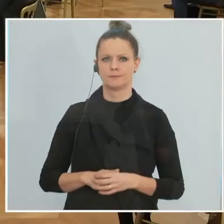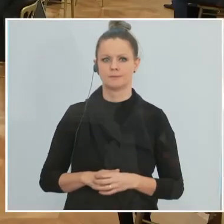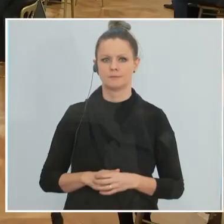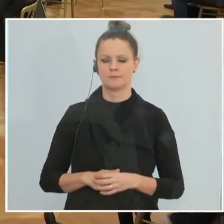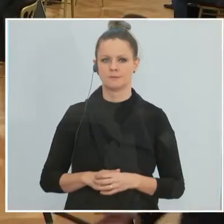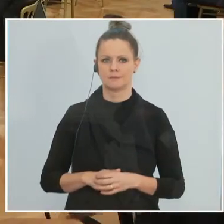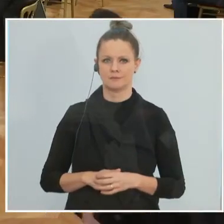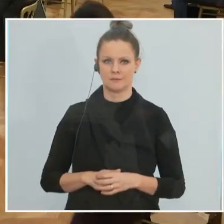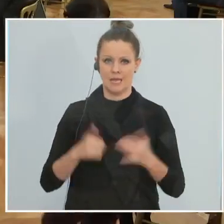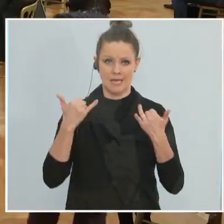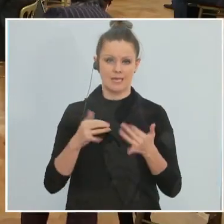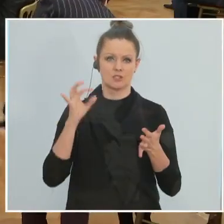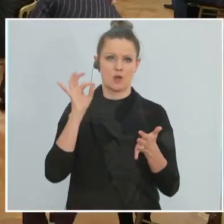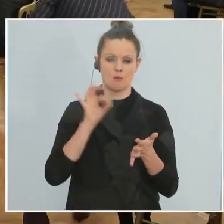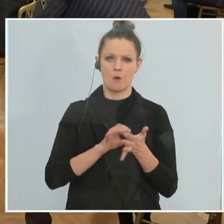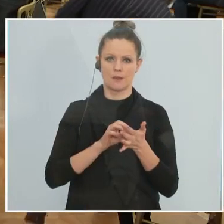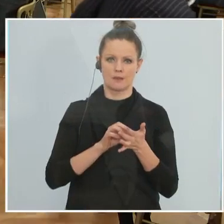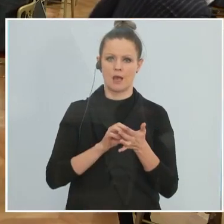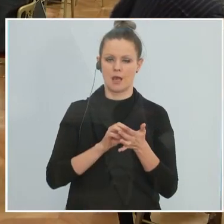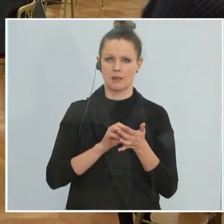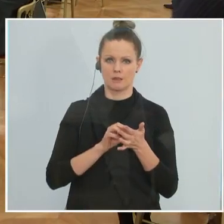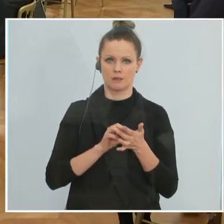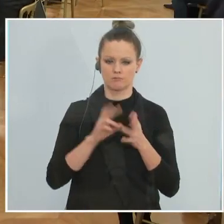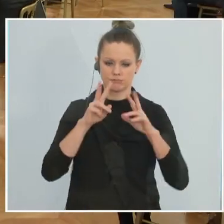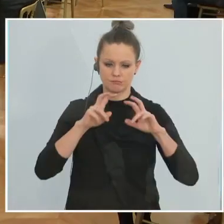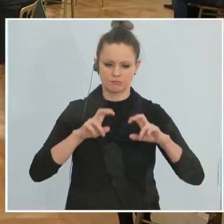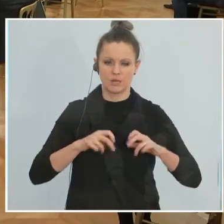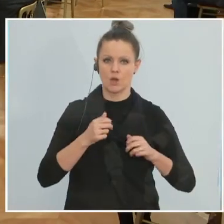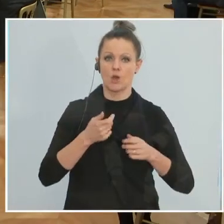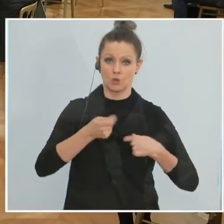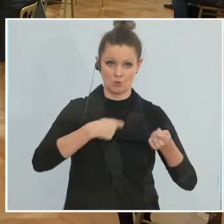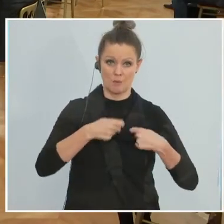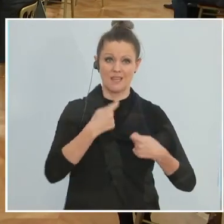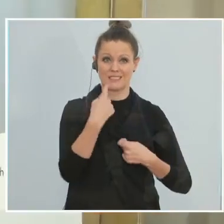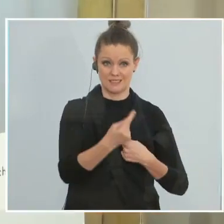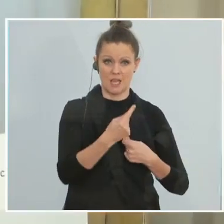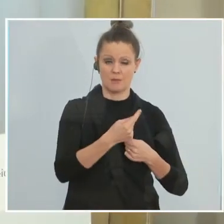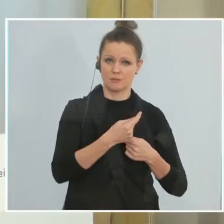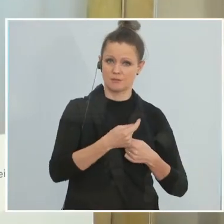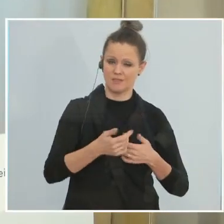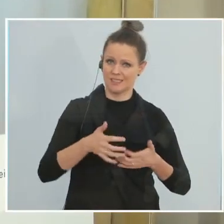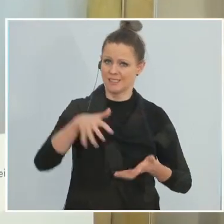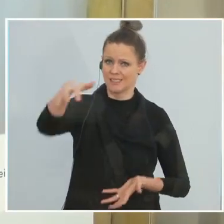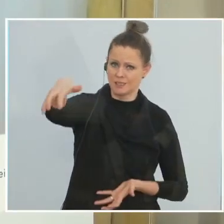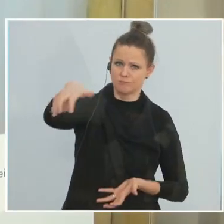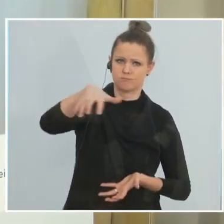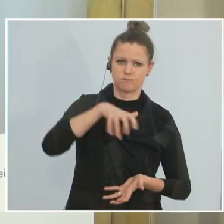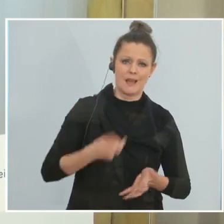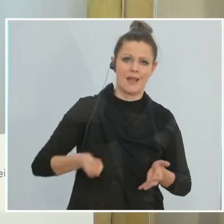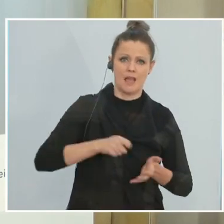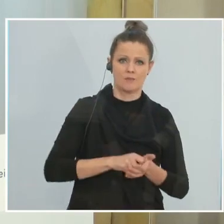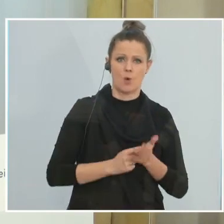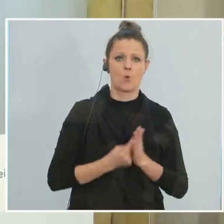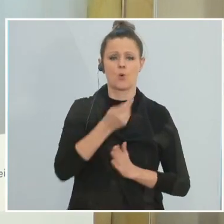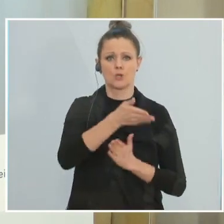Ja, das ist jetzt gerade in Erhebung. Die Supermärkte haben das übernommen, dass sie hier breit einkaufen. Je höher die Stückzahlen sind, desto